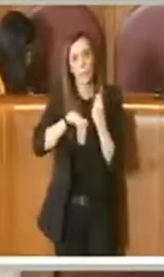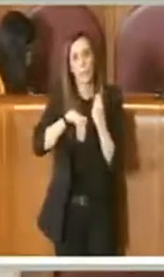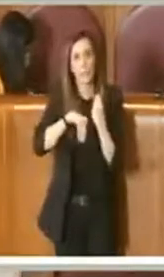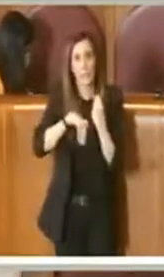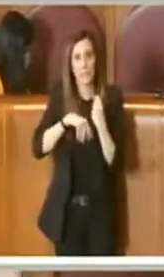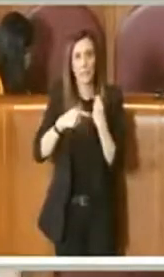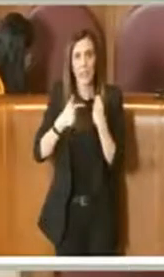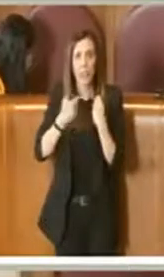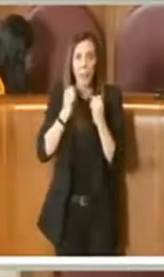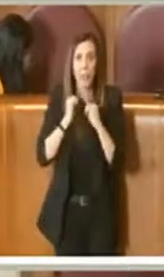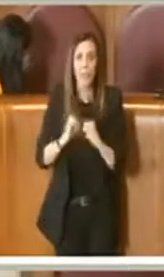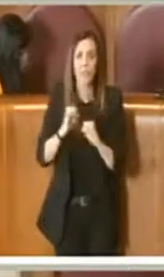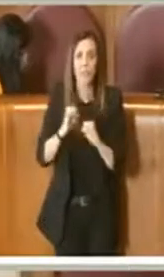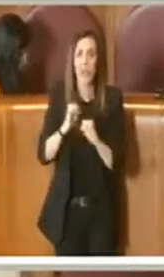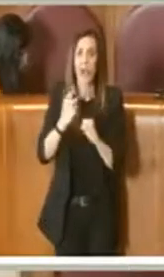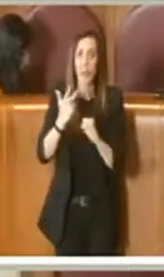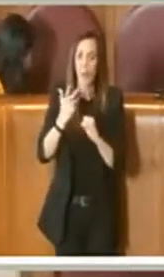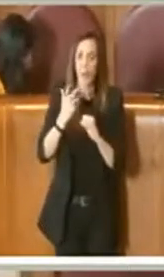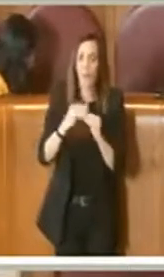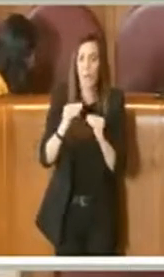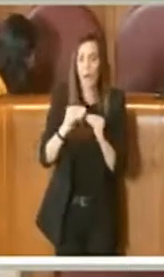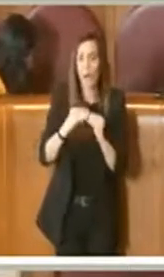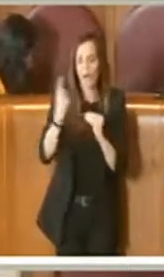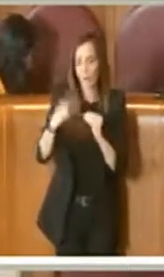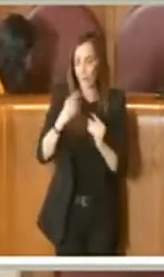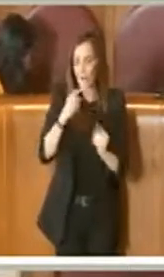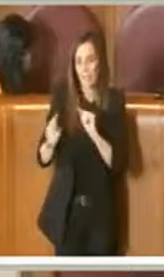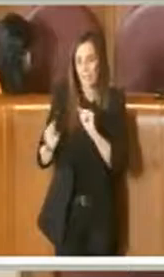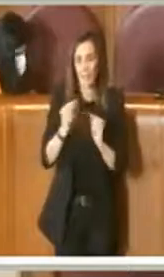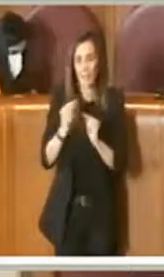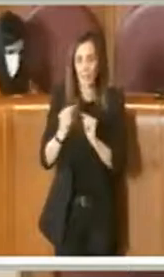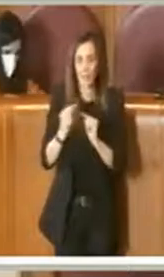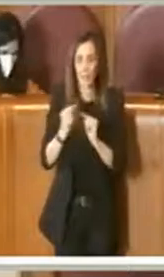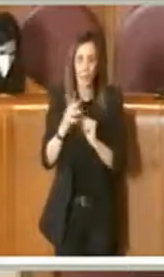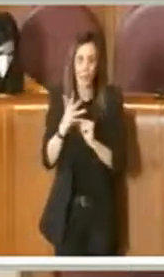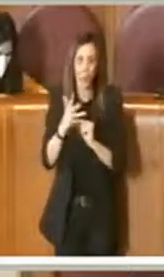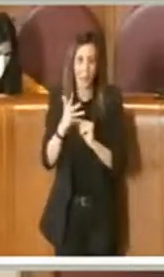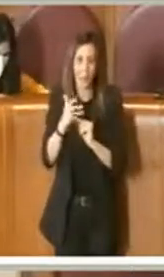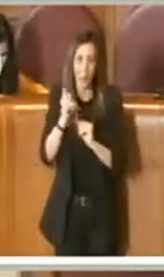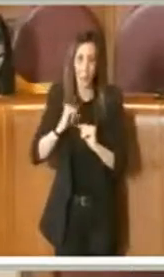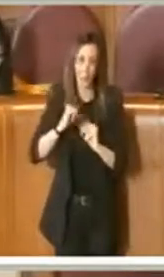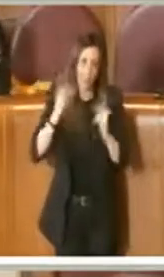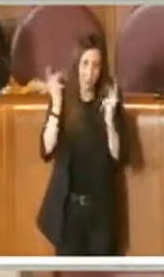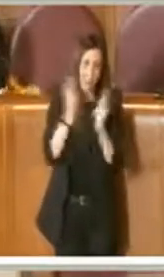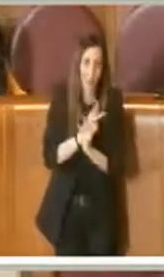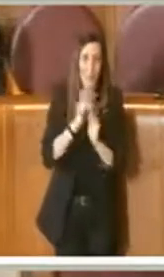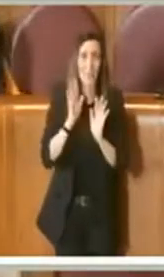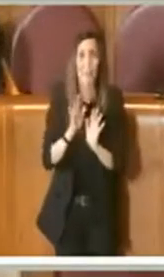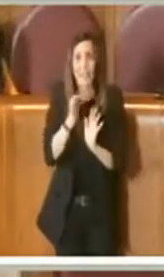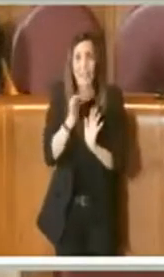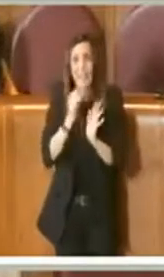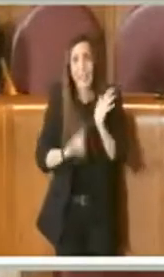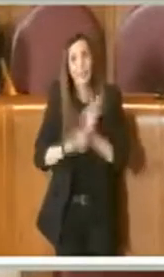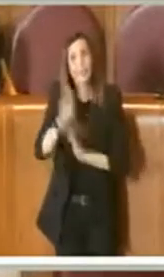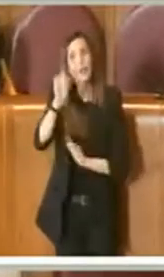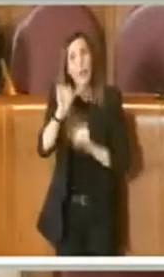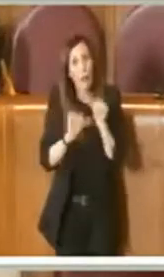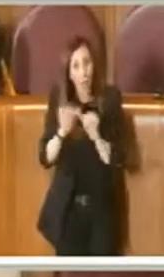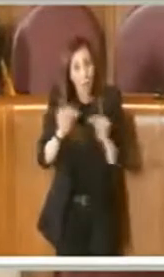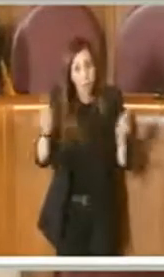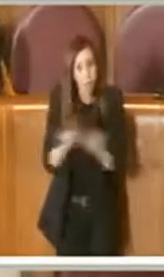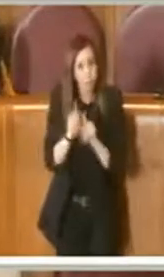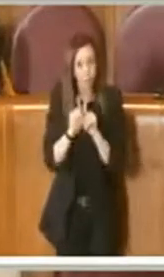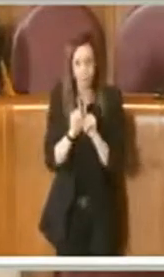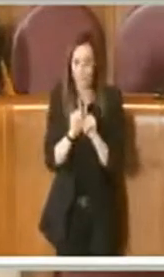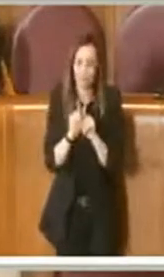avremmo potuto effettuare questa discussione forse un pochino prima. Ma certo non cambiava l'esito, come qualcuno vuol